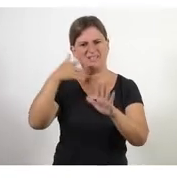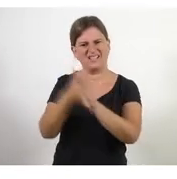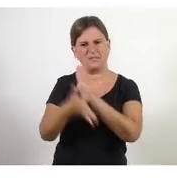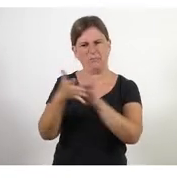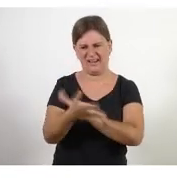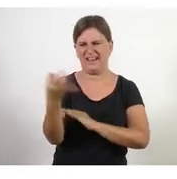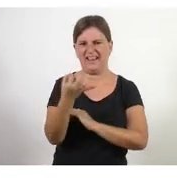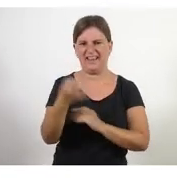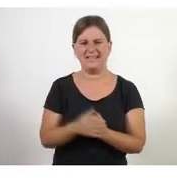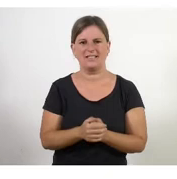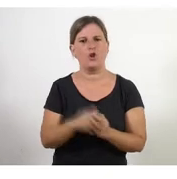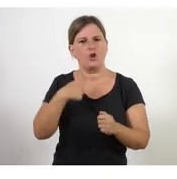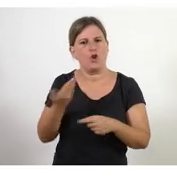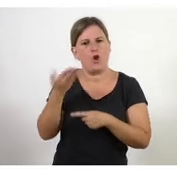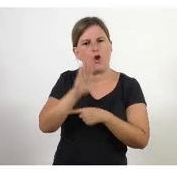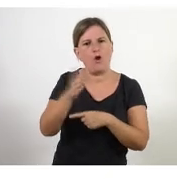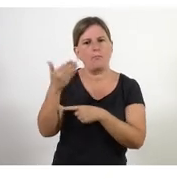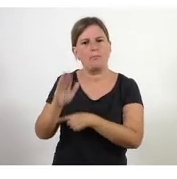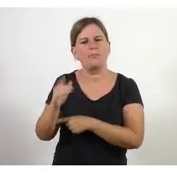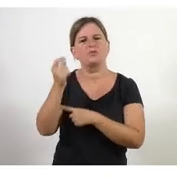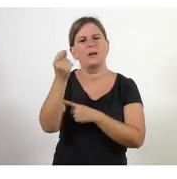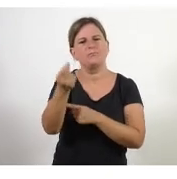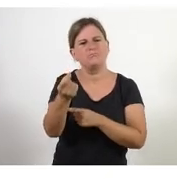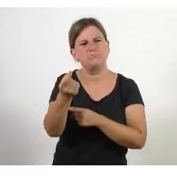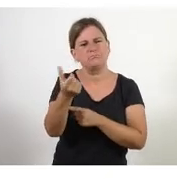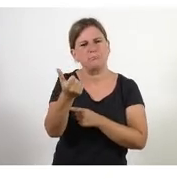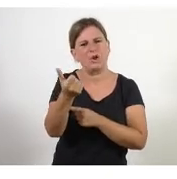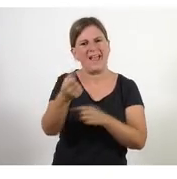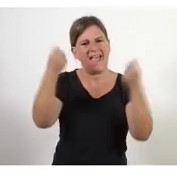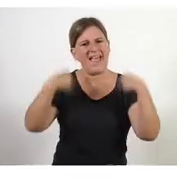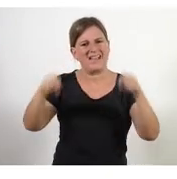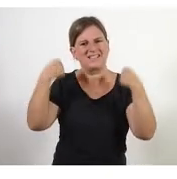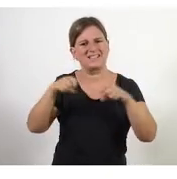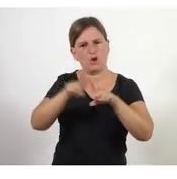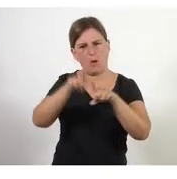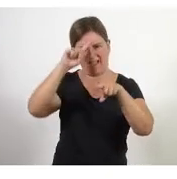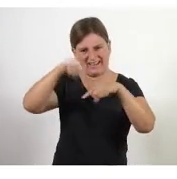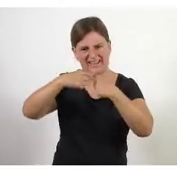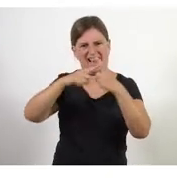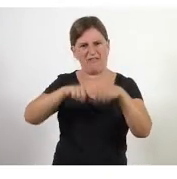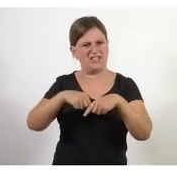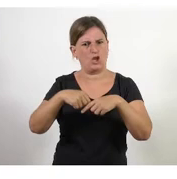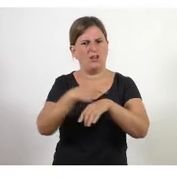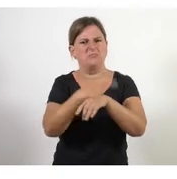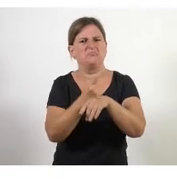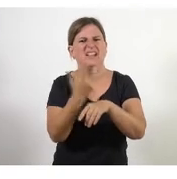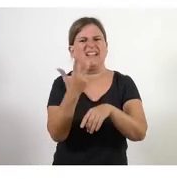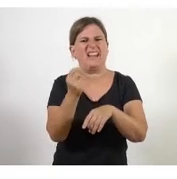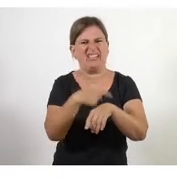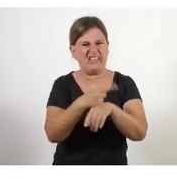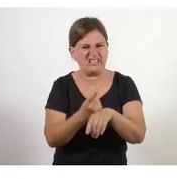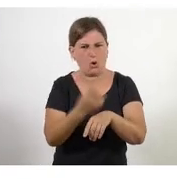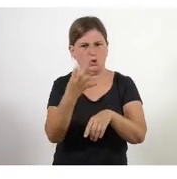proposant petits exercicis reflexius. Parlo d'exercicis de 30 segons, de 40 segons, d'un minutet,